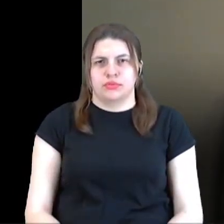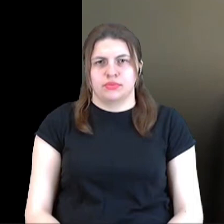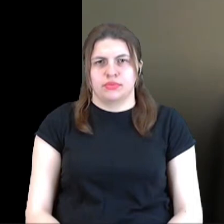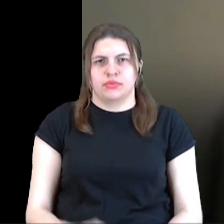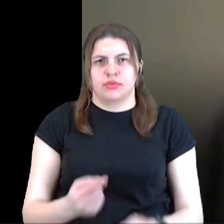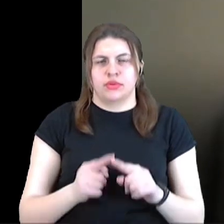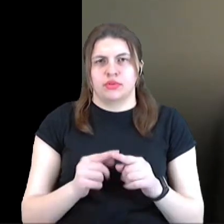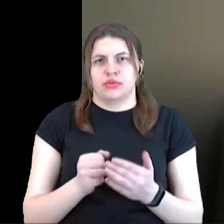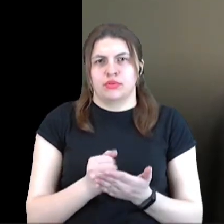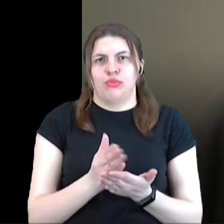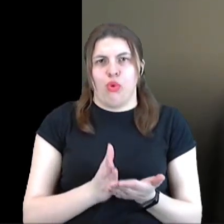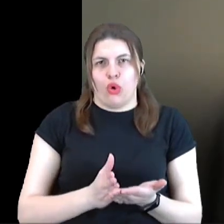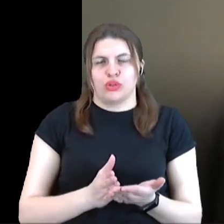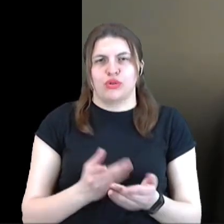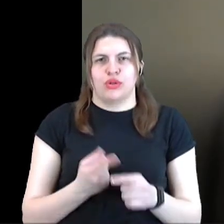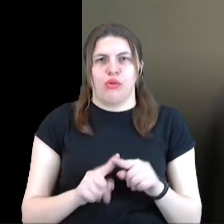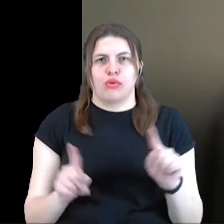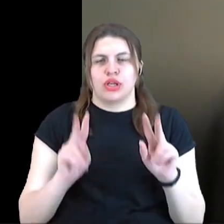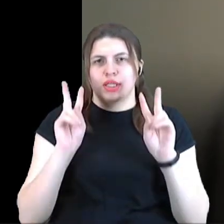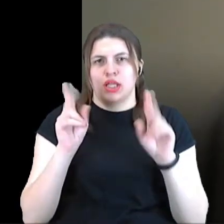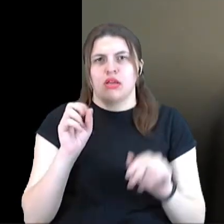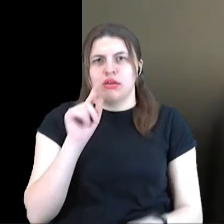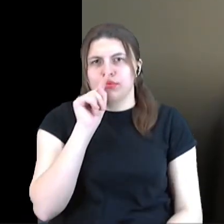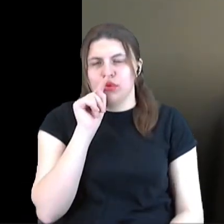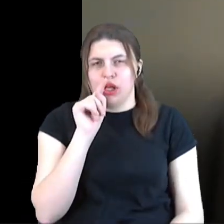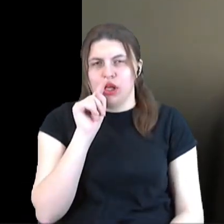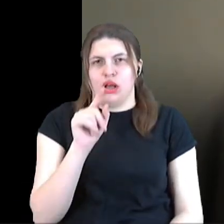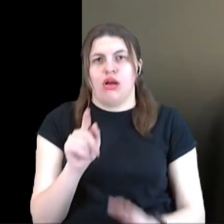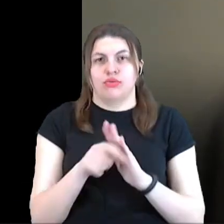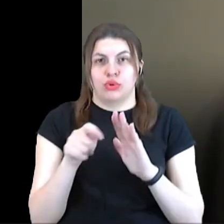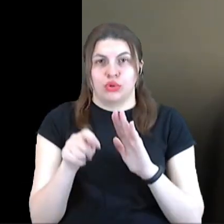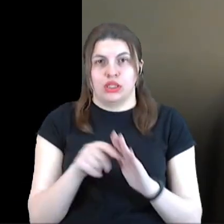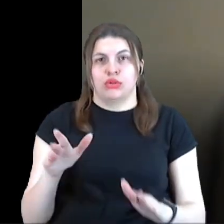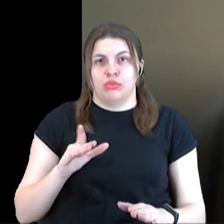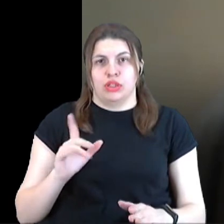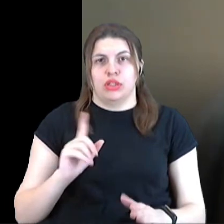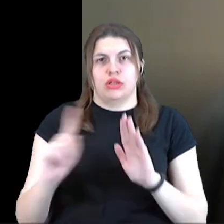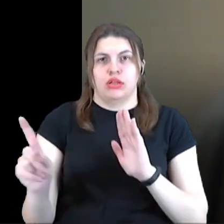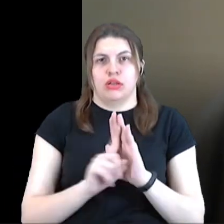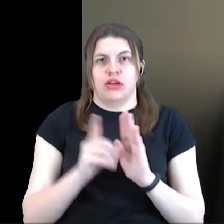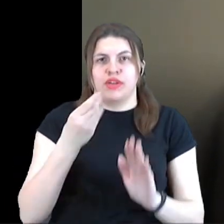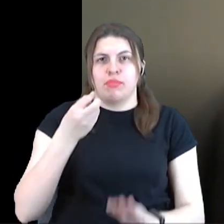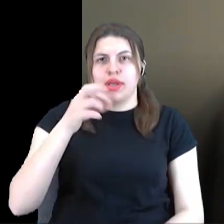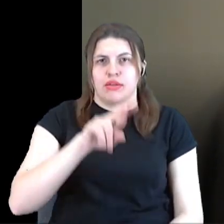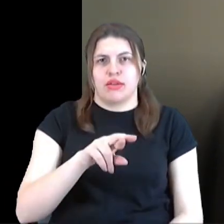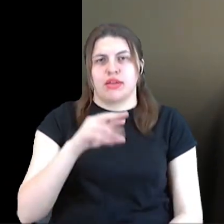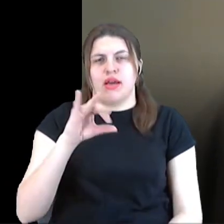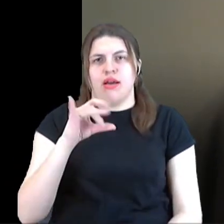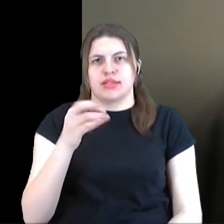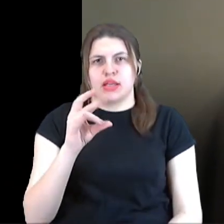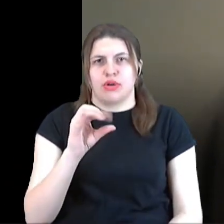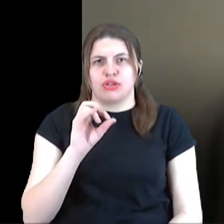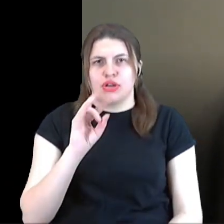Тому що, я не знаю, як в Луганську, а до того в Донецьку були рейси до Вірменії, до Азербайджану, до